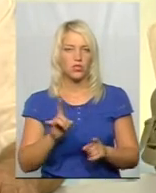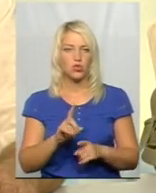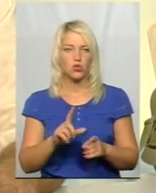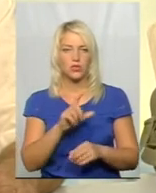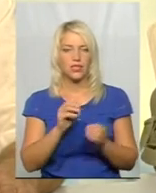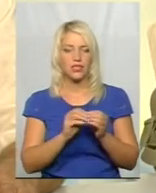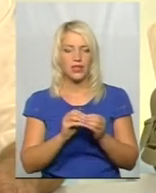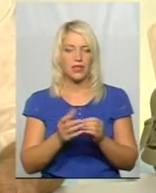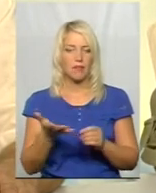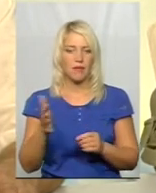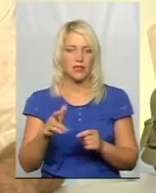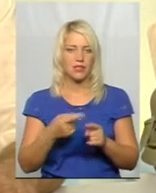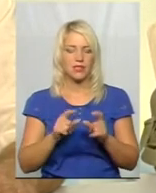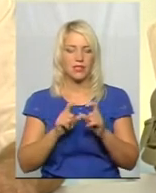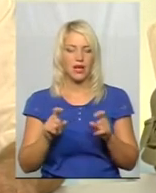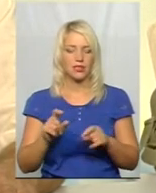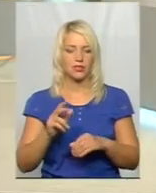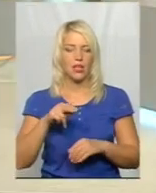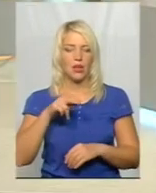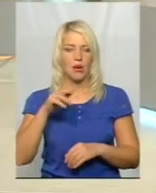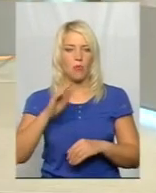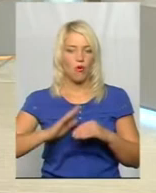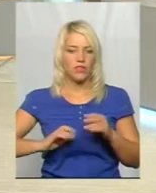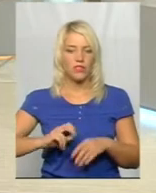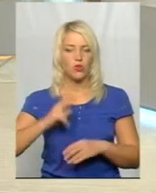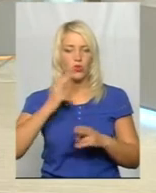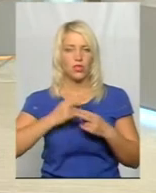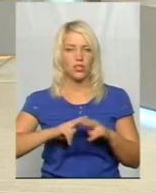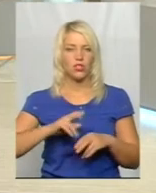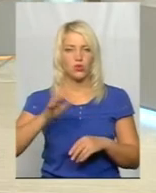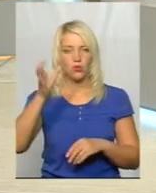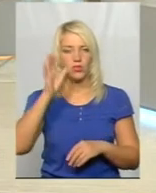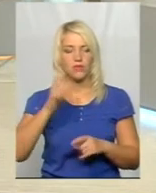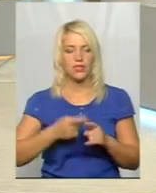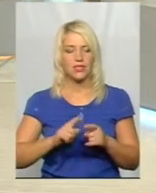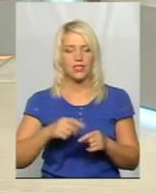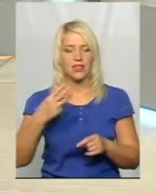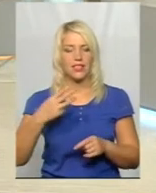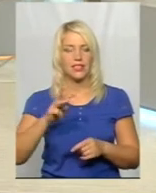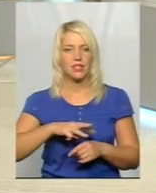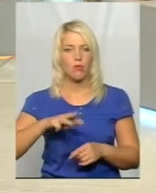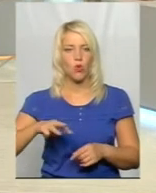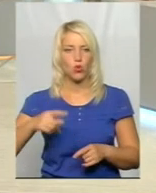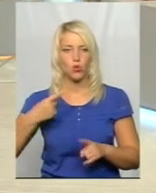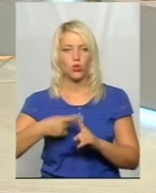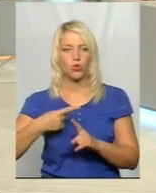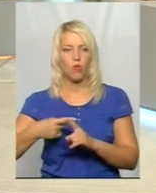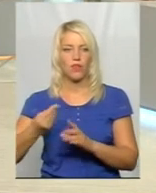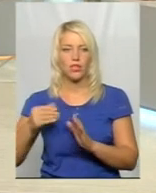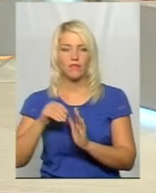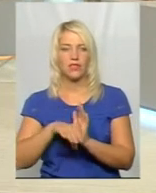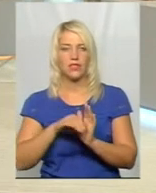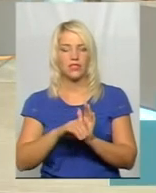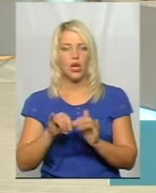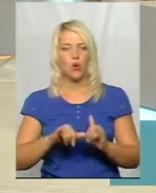10-ти 5 – це заклади професійно-технічної освіти. Тому це дивно, це 30 мільйонів додаткових інвестицій в розвиток